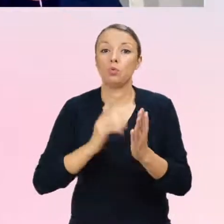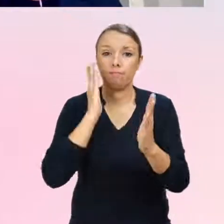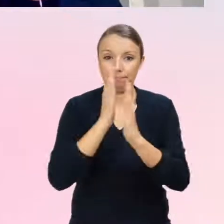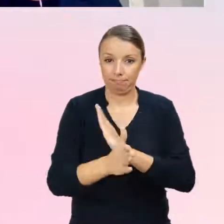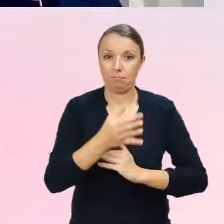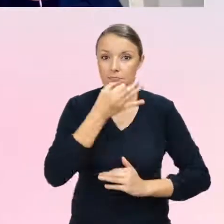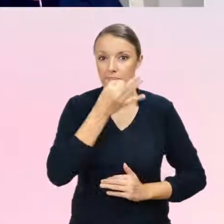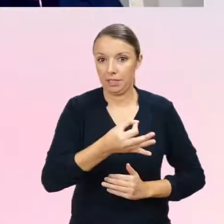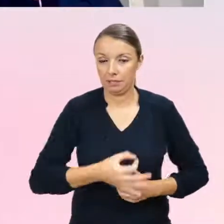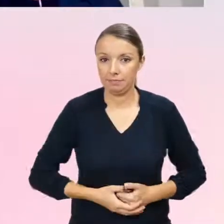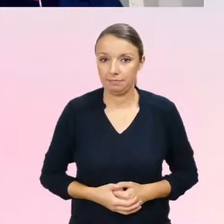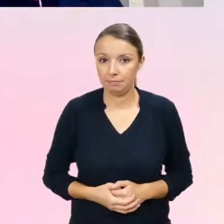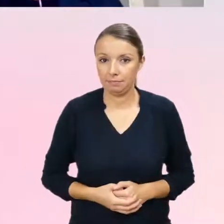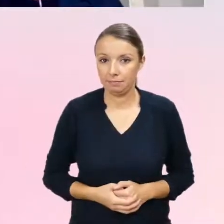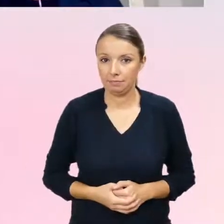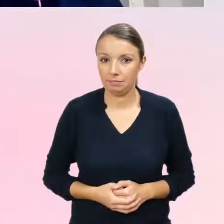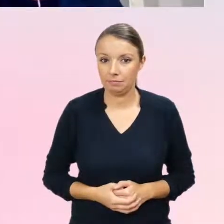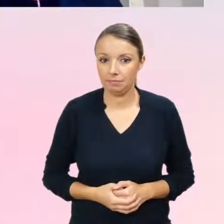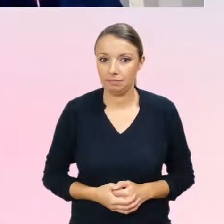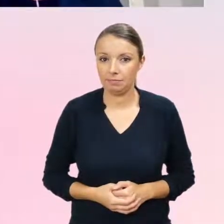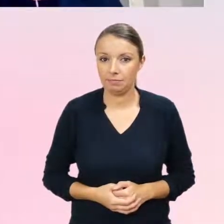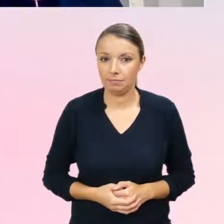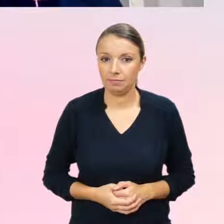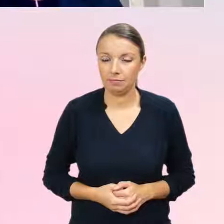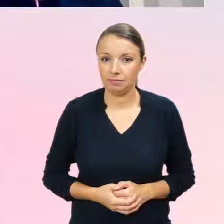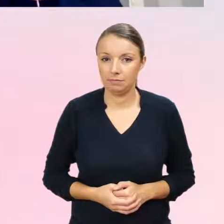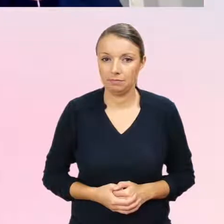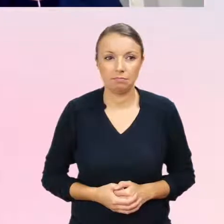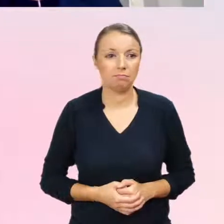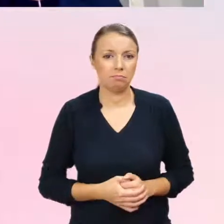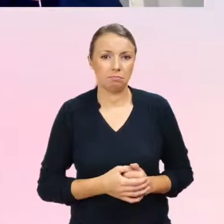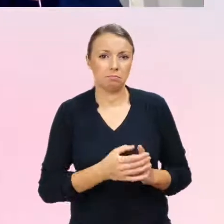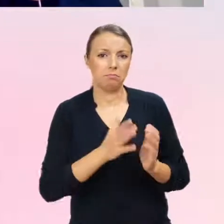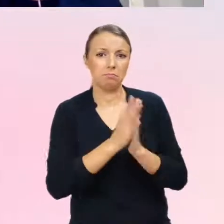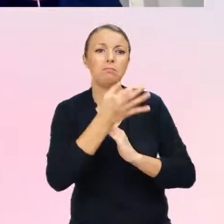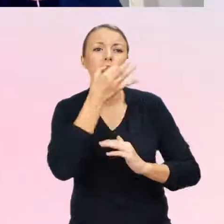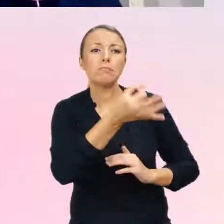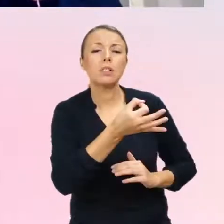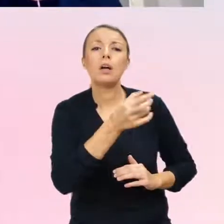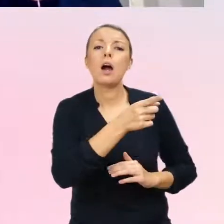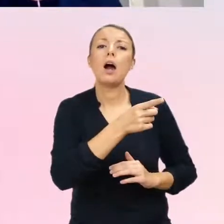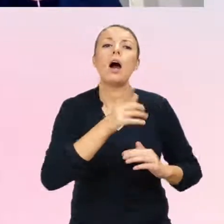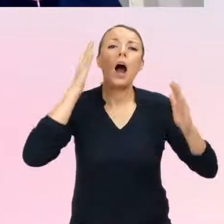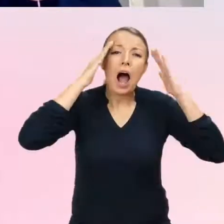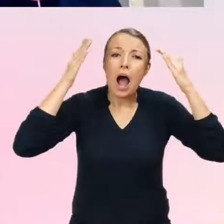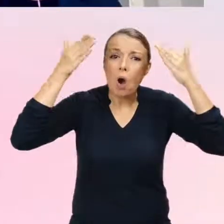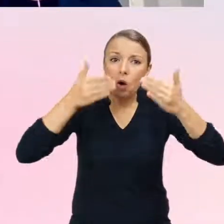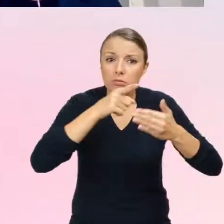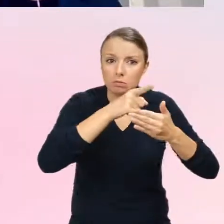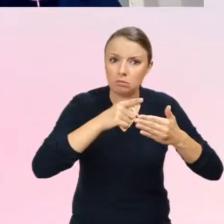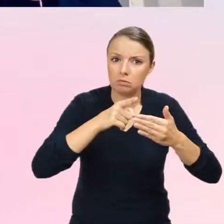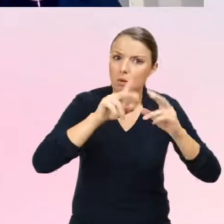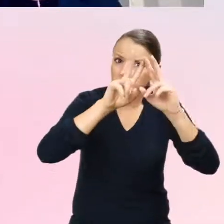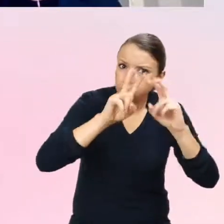byłeś diagnozowany kiedykolwiek w kierunku zaburzeń ze spektrum autyzmu i 13